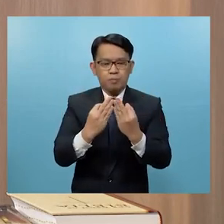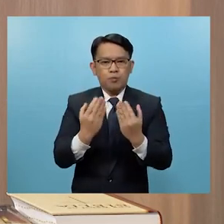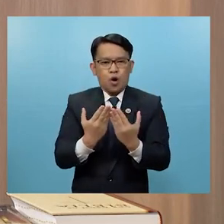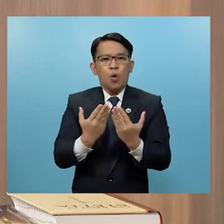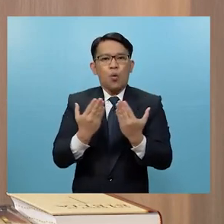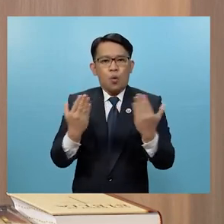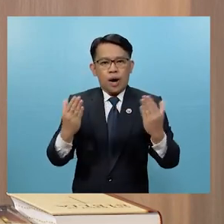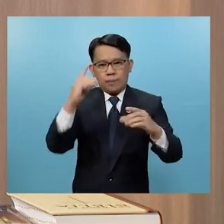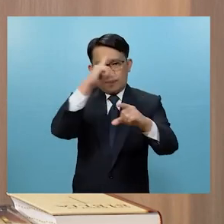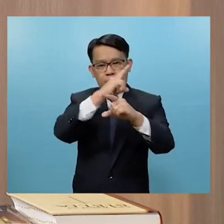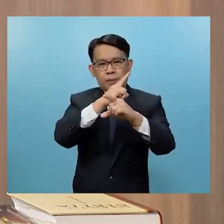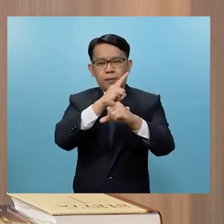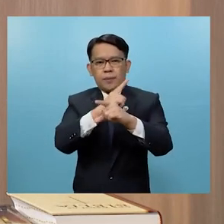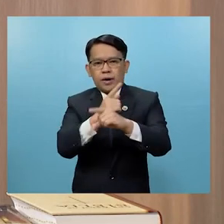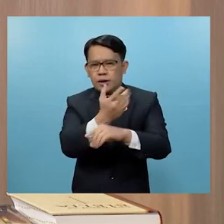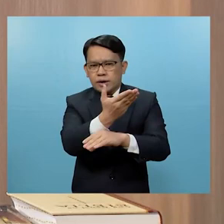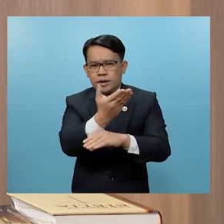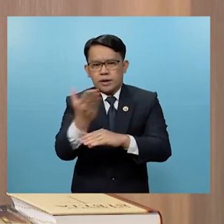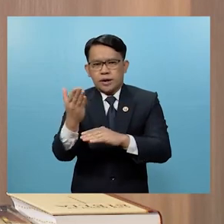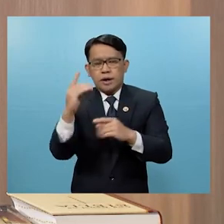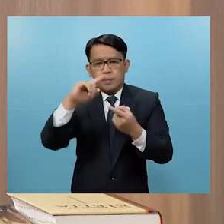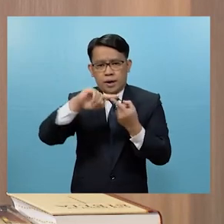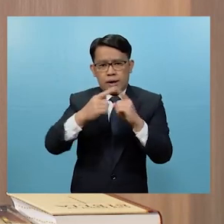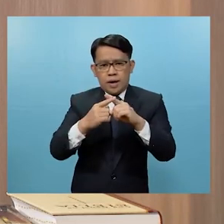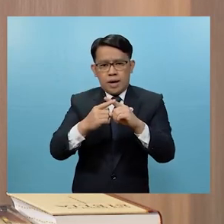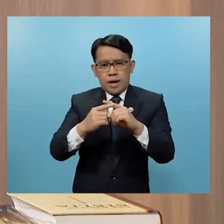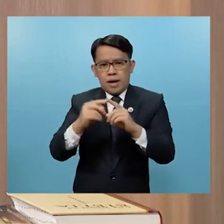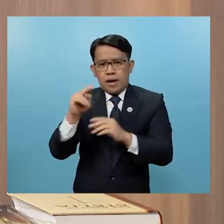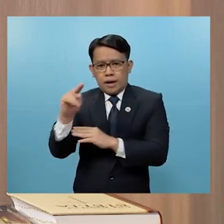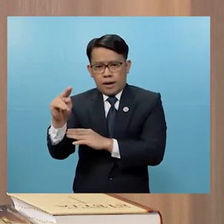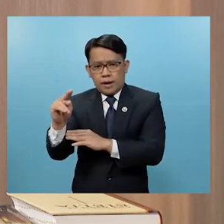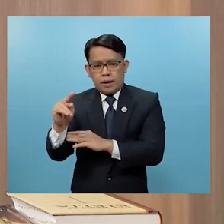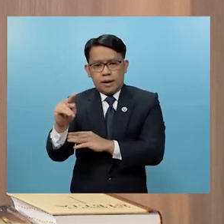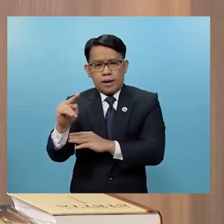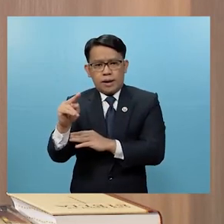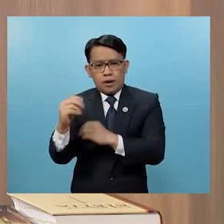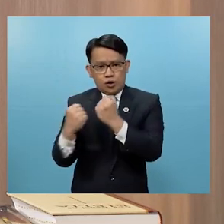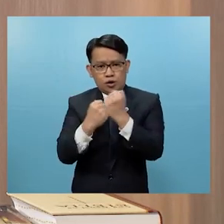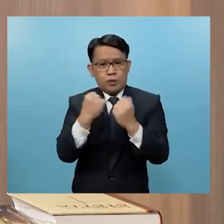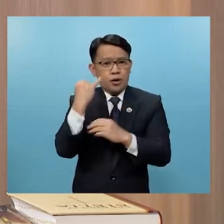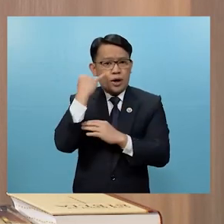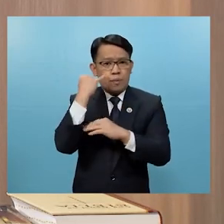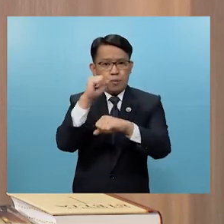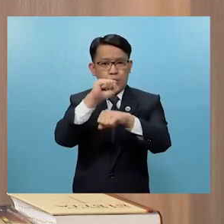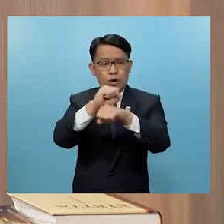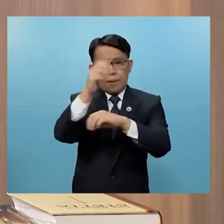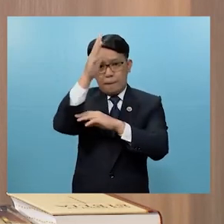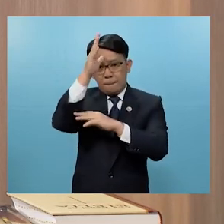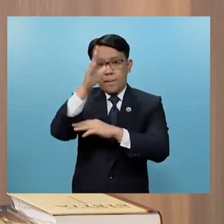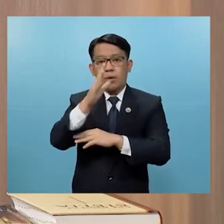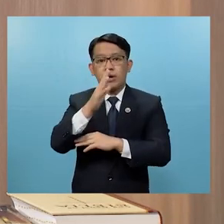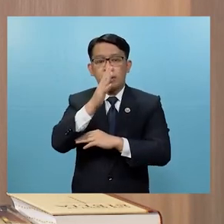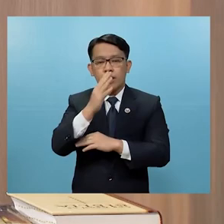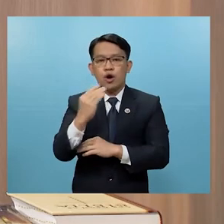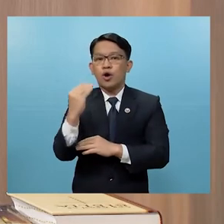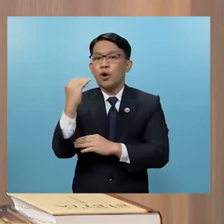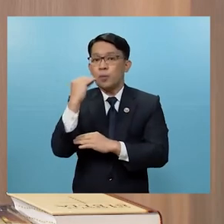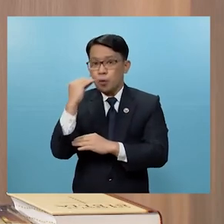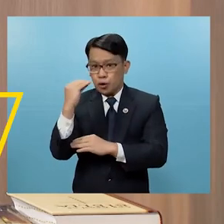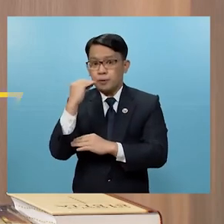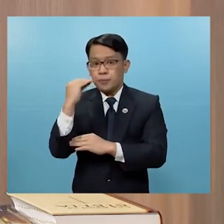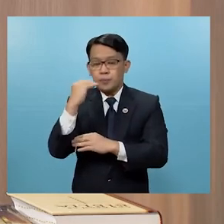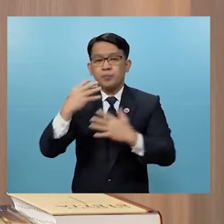ano-ano po ba, mga kaibigan, ang pangangailangang natutugunan kapag ka naghahanap buhay ang mga magulang, ang kanilang pagkain,